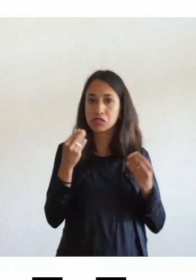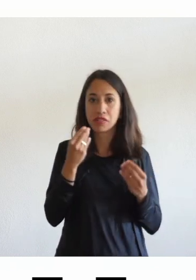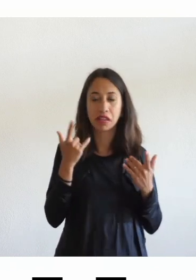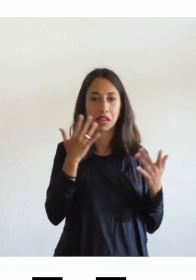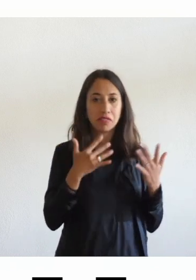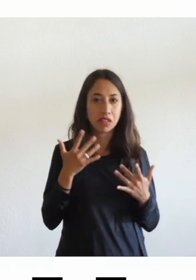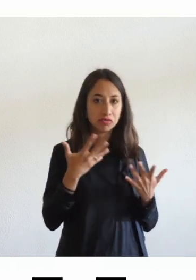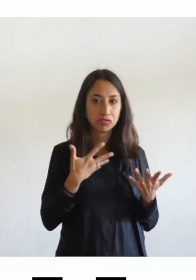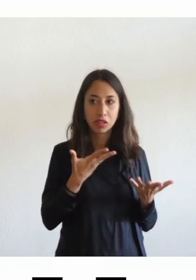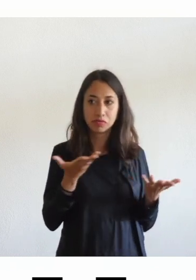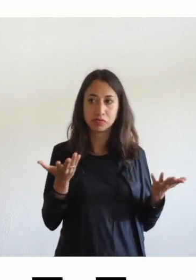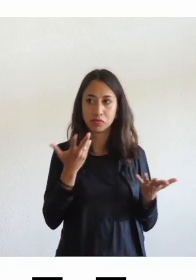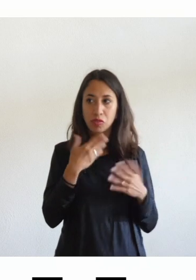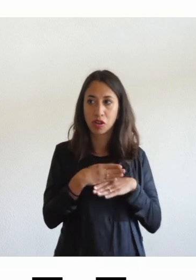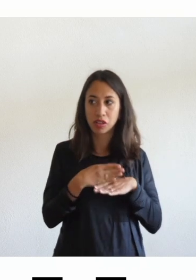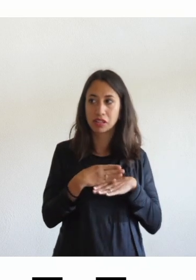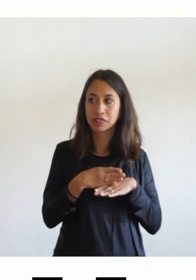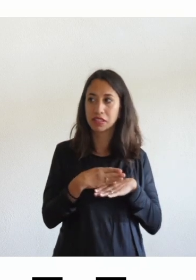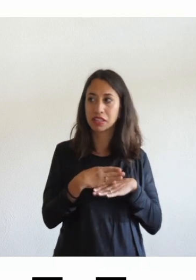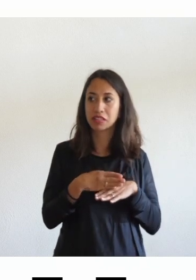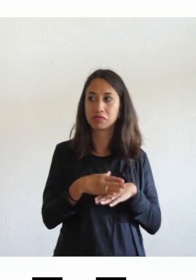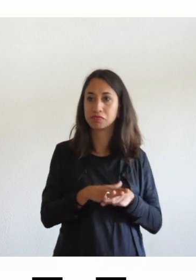riflessioni che volete condividere